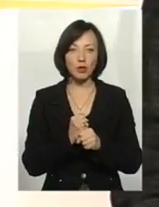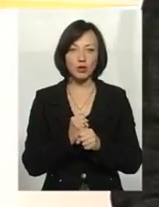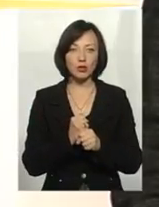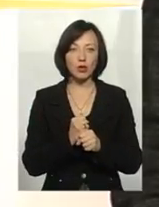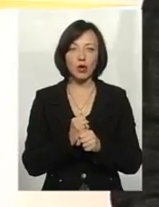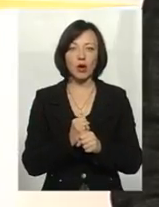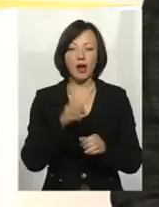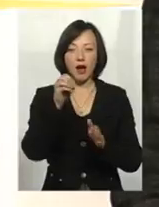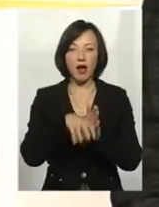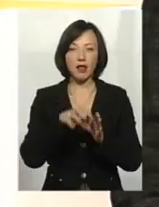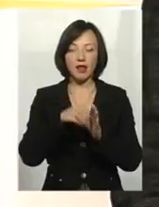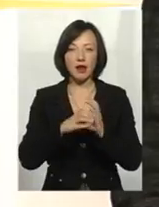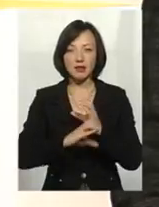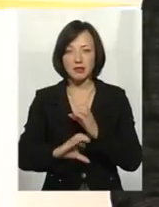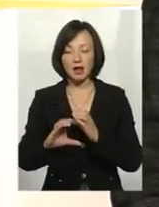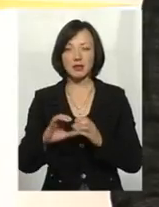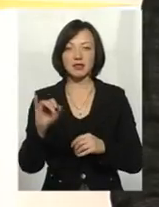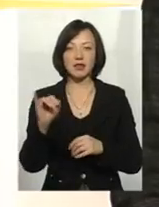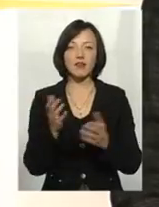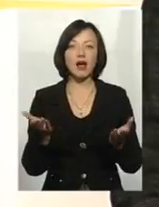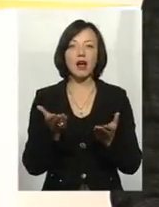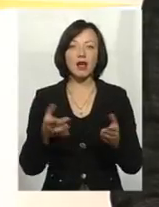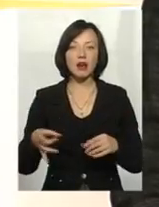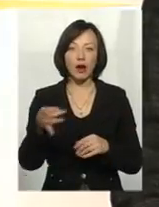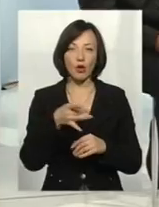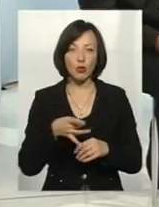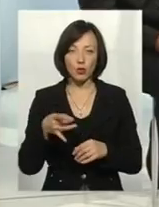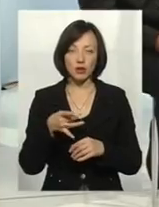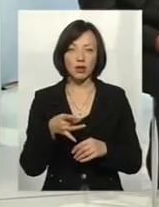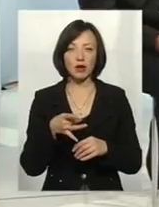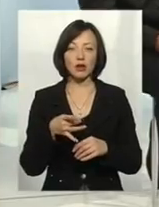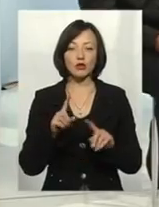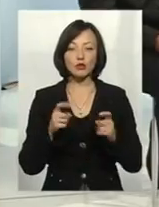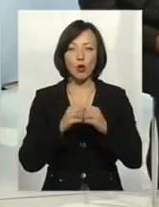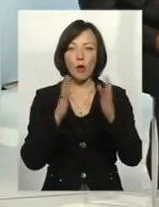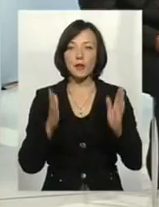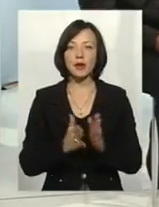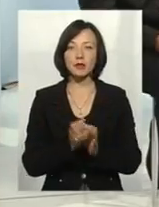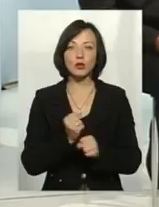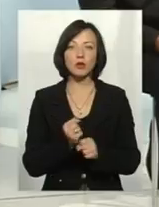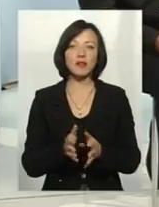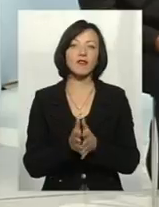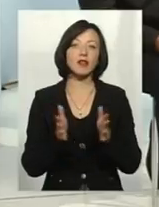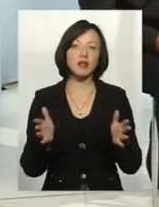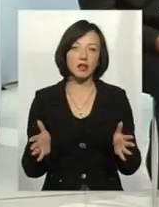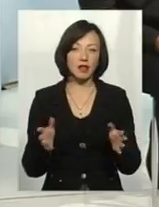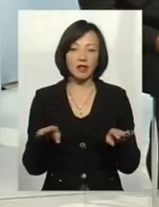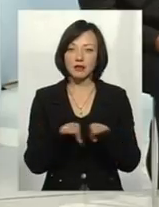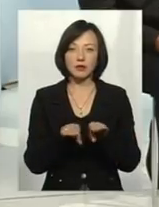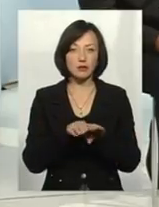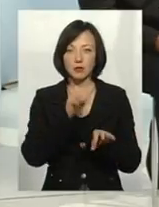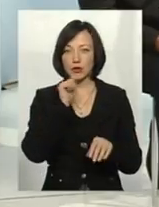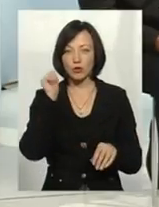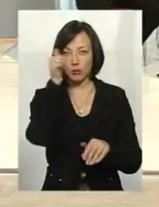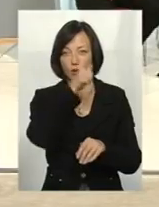каналізації, в яких мікрорайонах, то що об'ємі робіт дуже великі, зрівняно з минулими